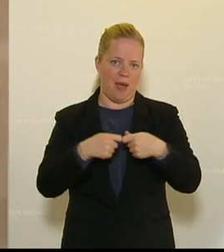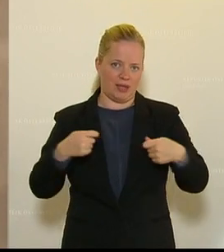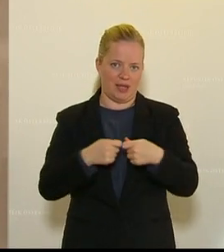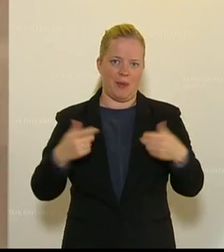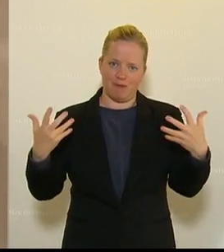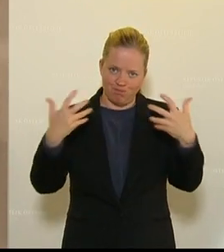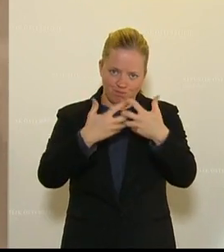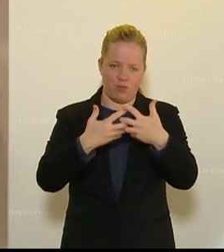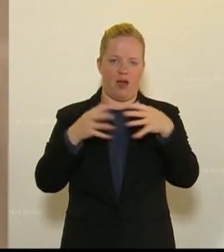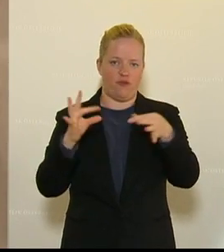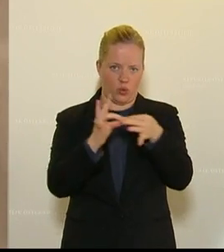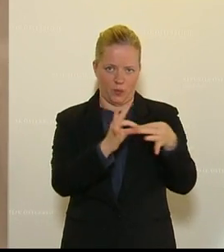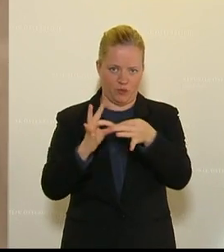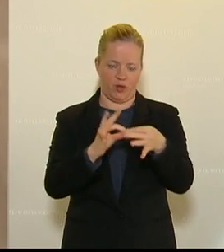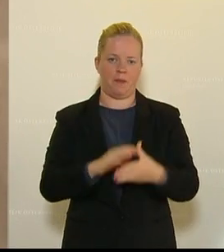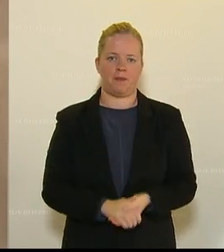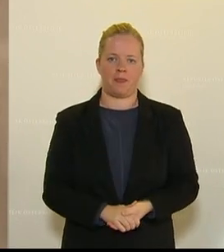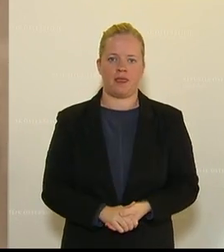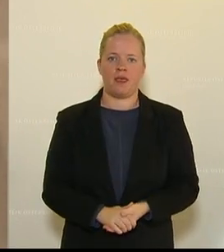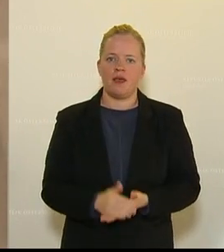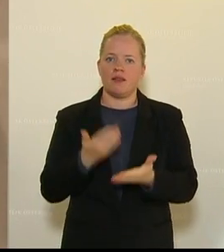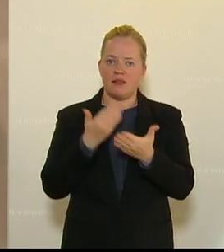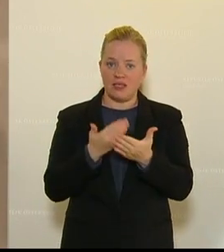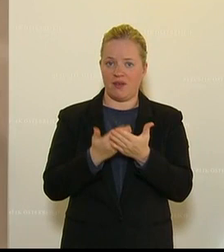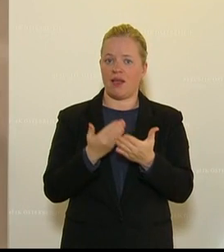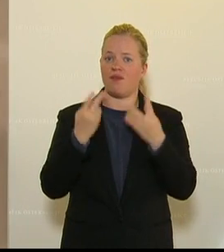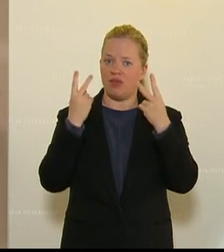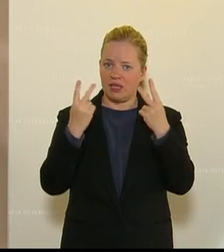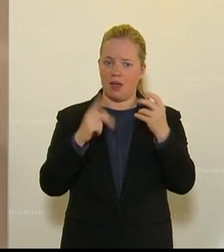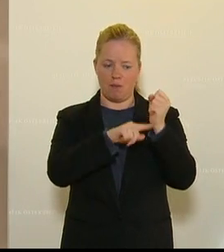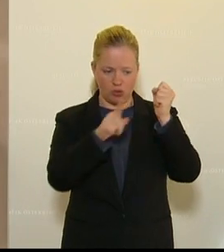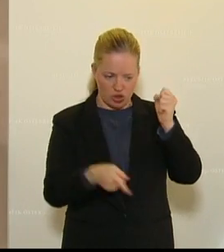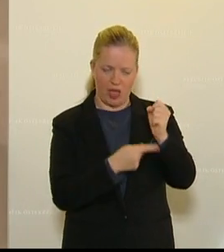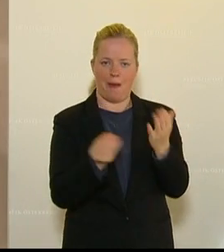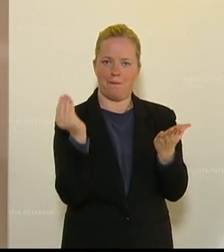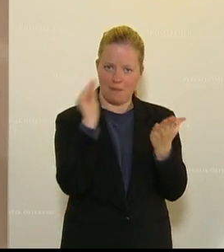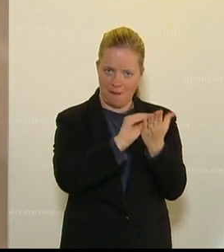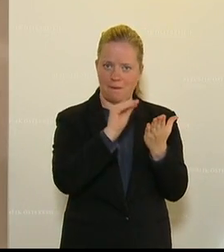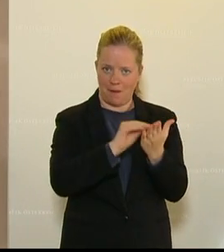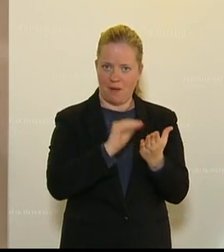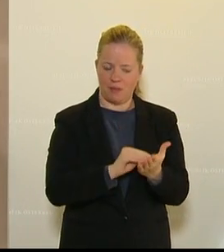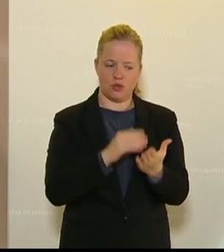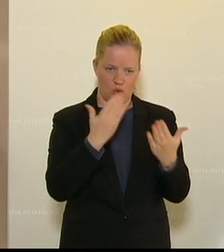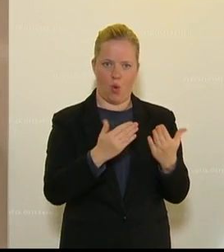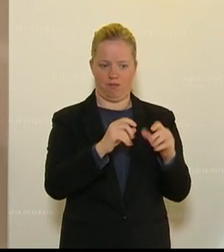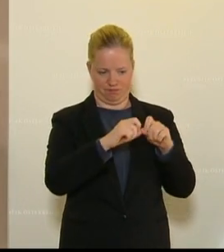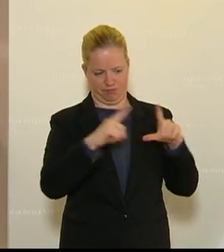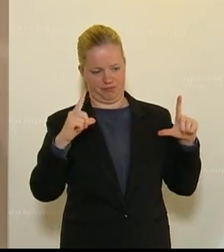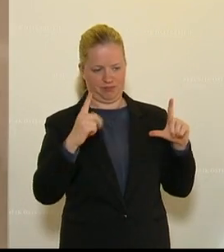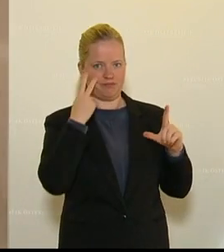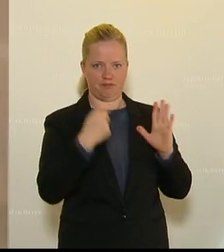verknüpft werden. Dementsprechend ist das auch im Budget niedergeschrieben und abgebildet.